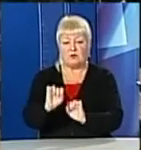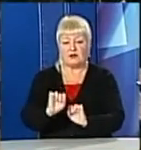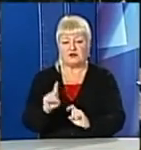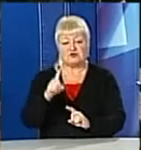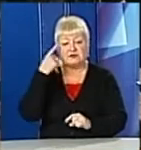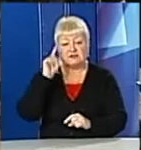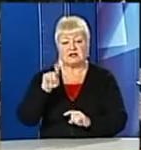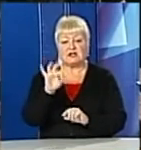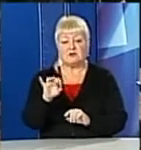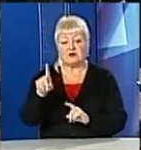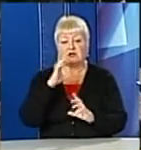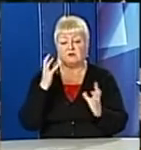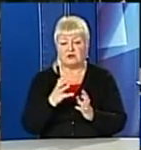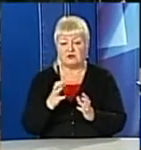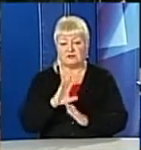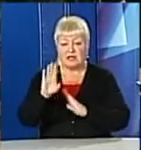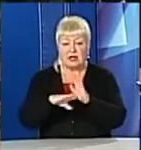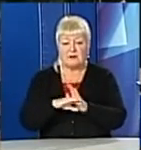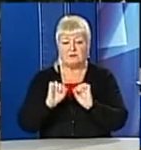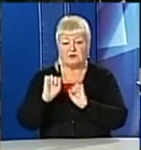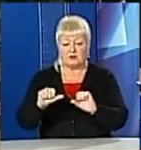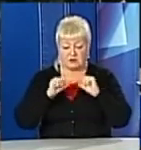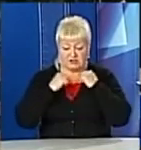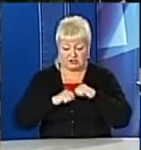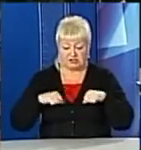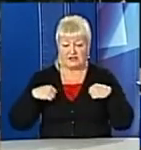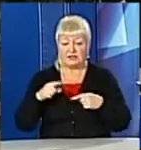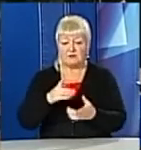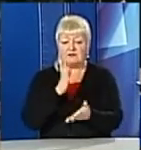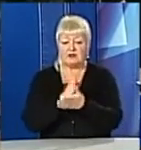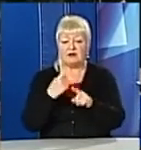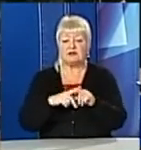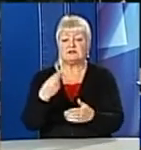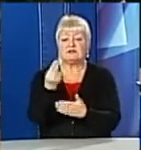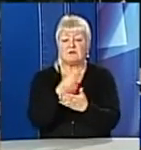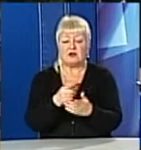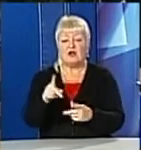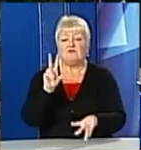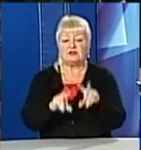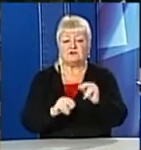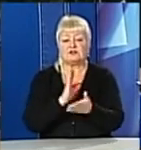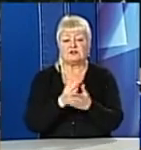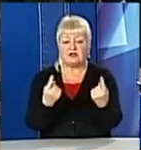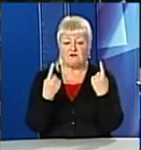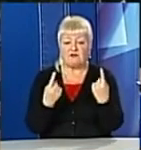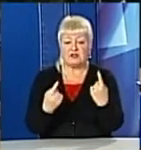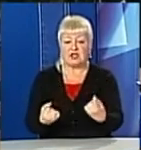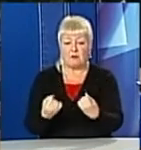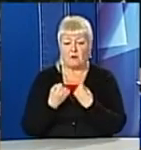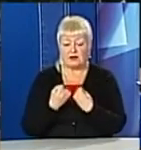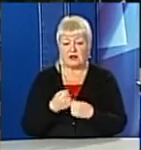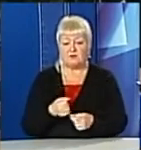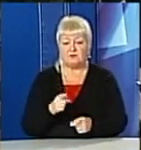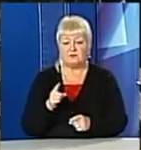Під бронежилетами вони теж носять ці малюнки, тому що вважають, що це є надзвичайно великим оберегом. Їм не